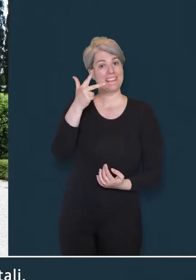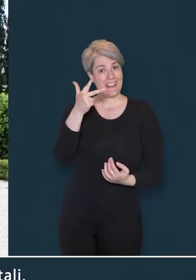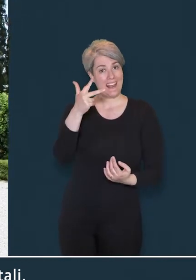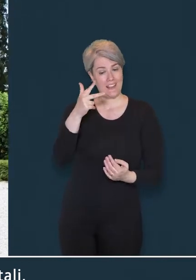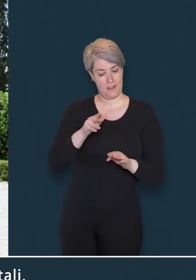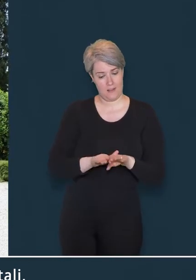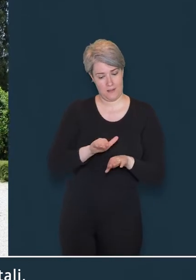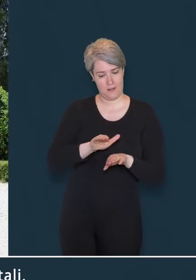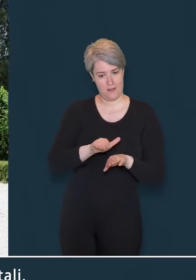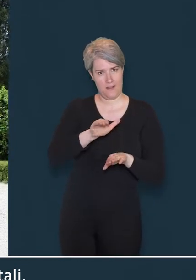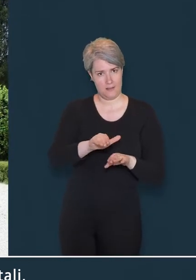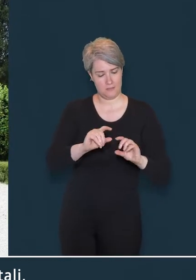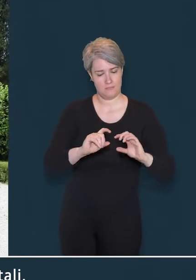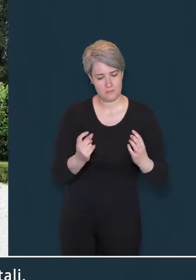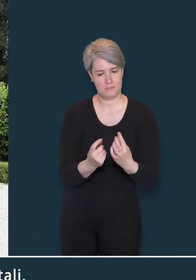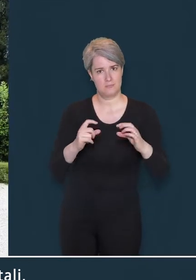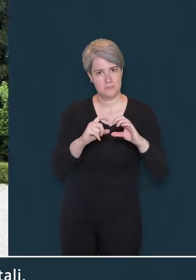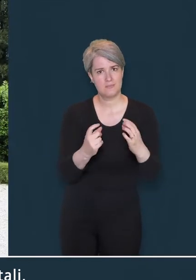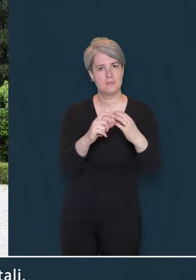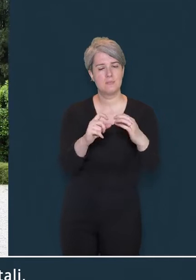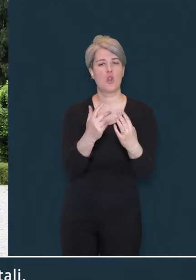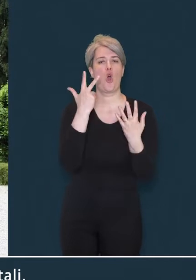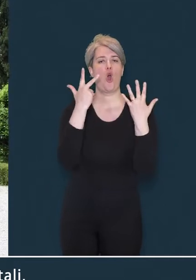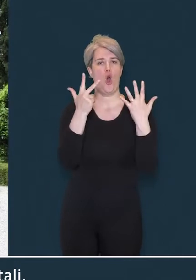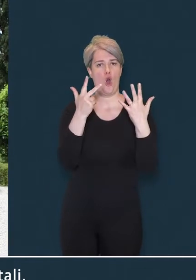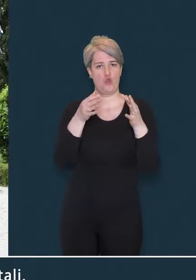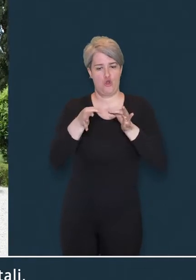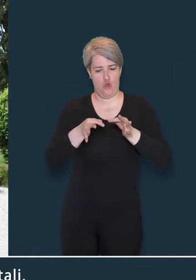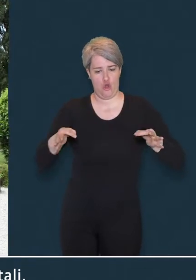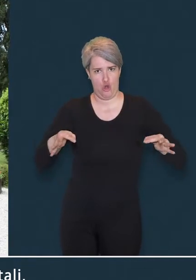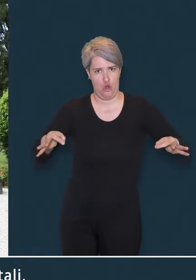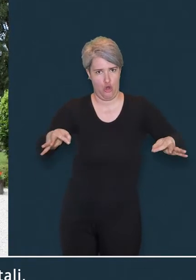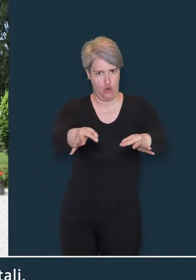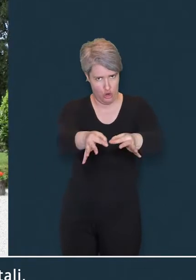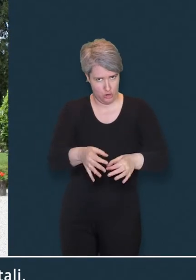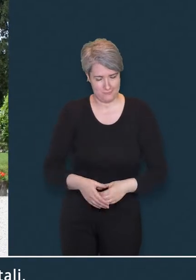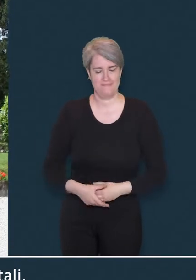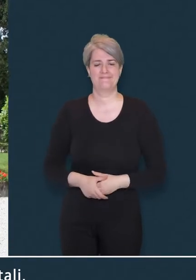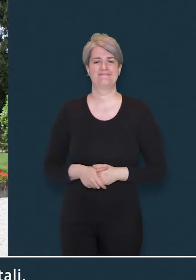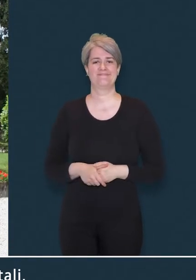posta su tre gradini concentrici di forma ottagonale.